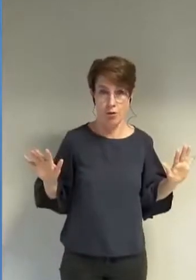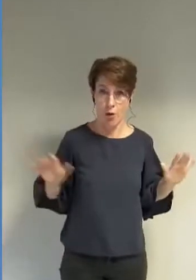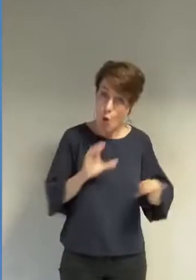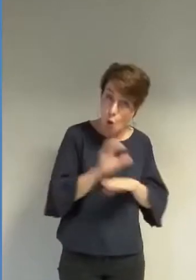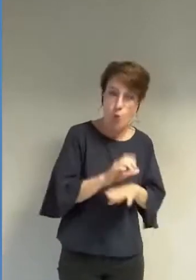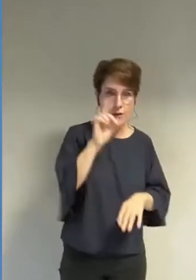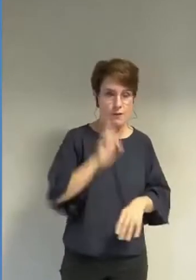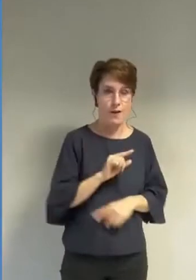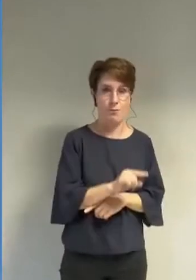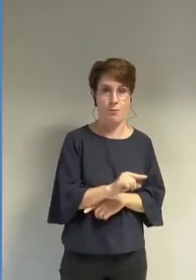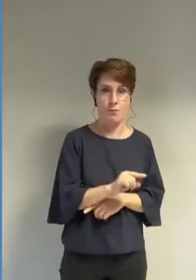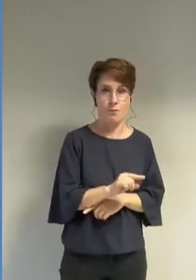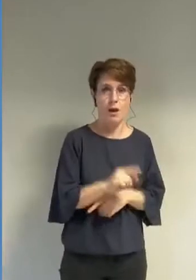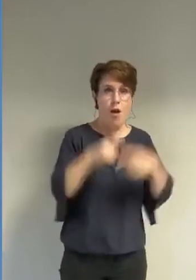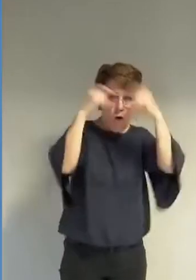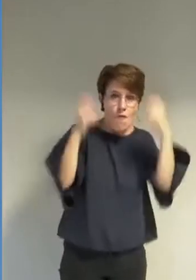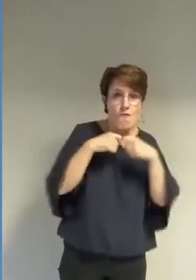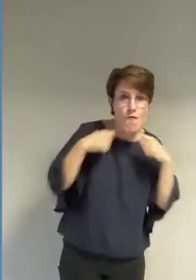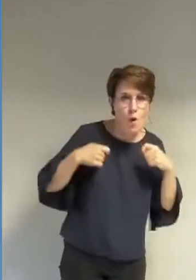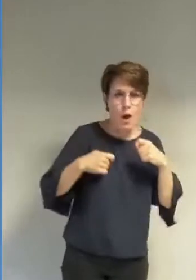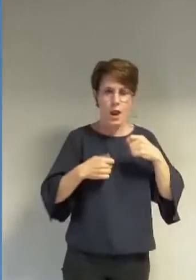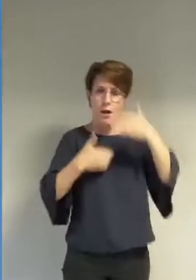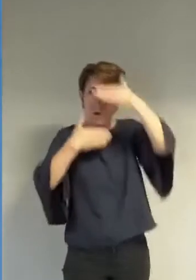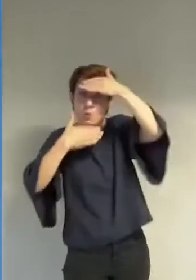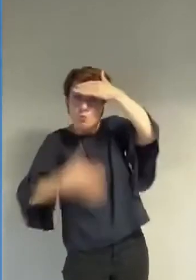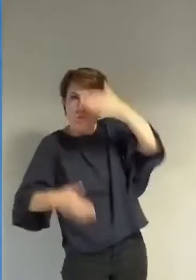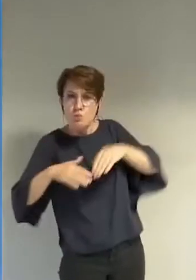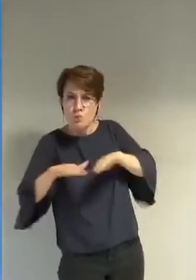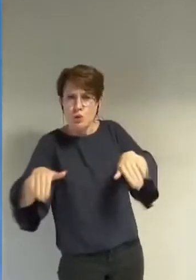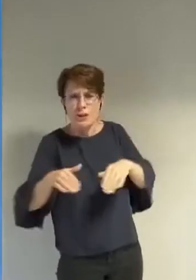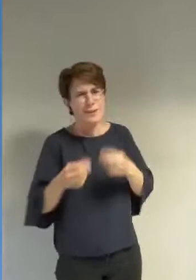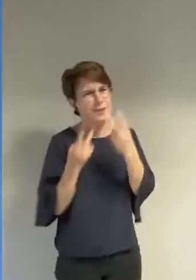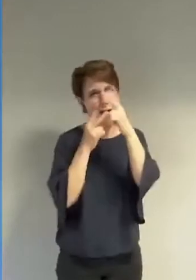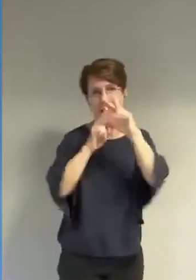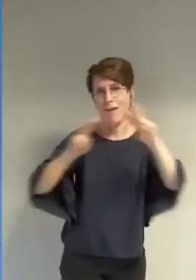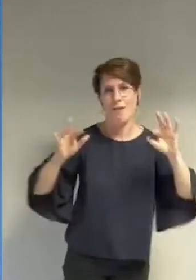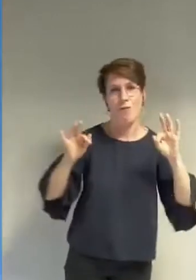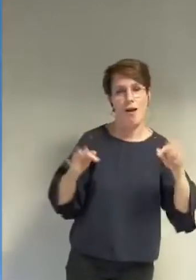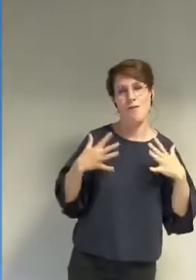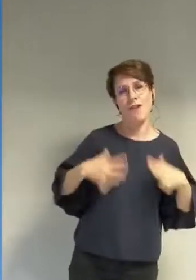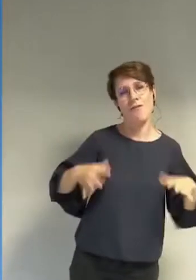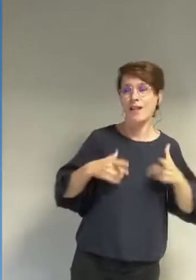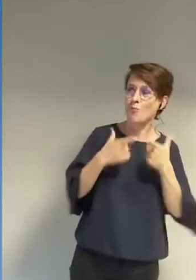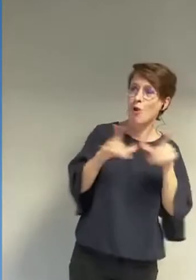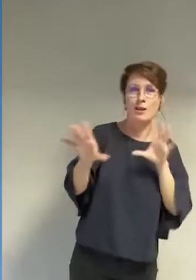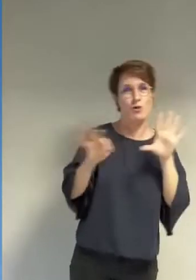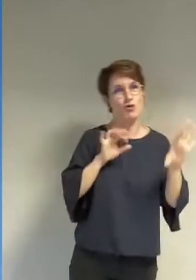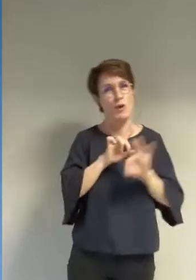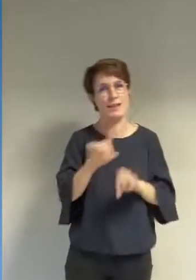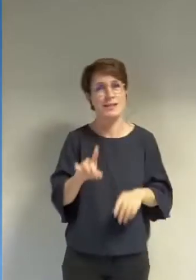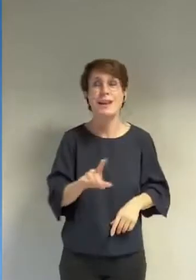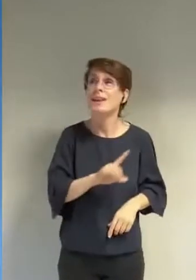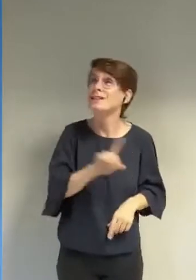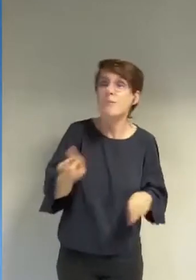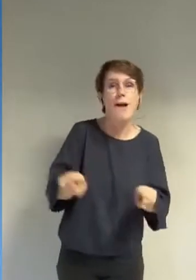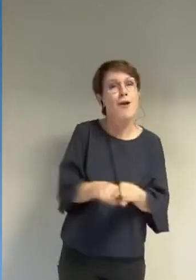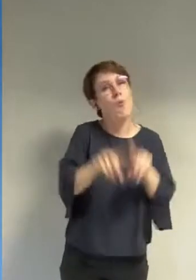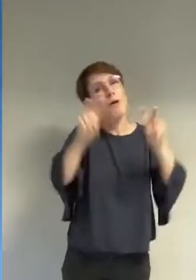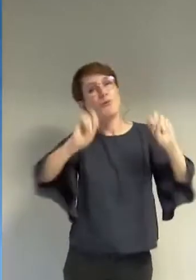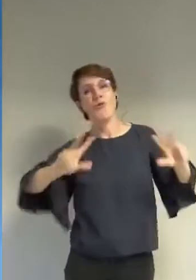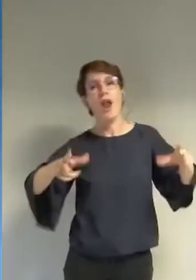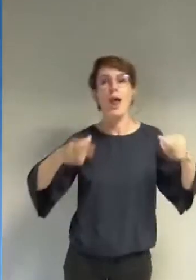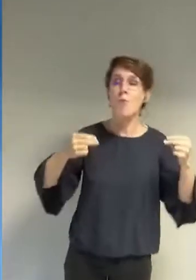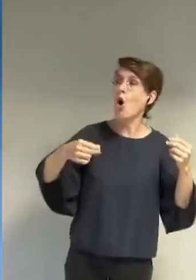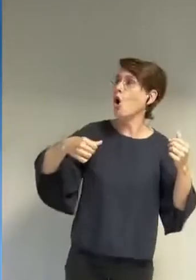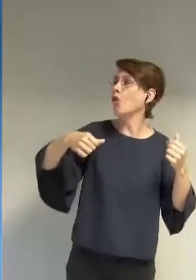le burkini n'ont rien à voir avec le libre choix de s'habiller ce ne sont pas des vêtements de mode que l'on change au